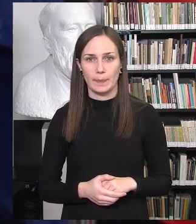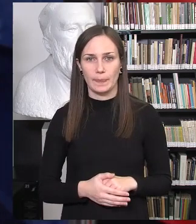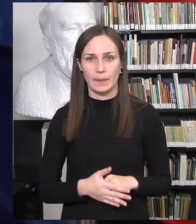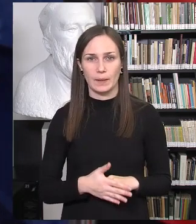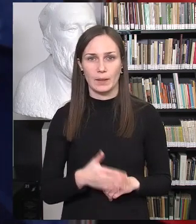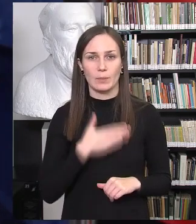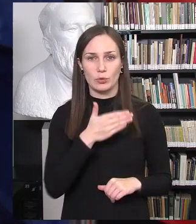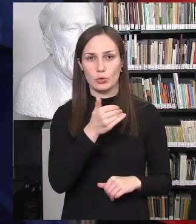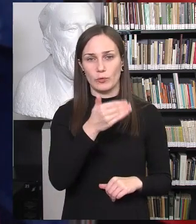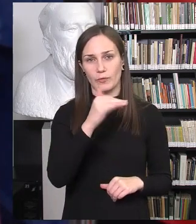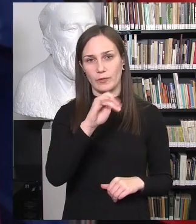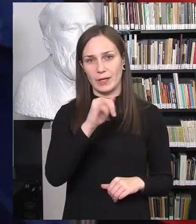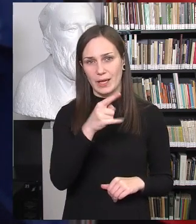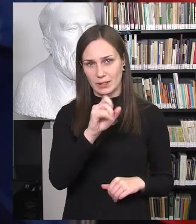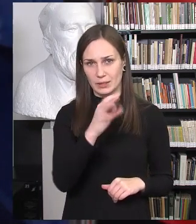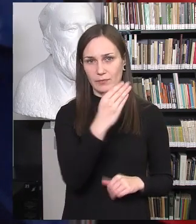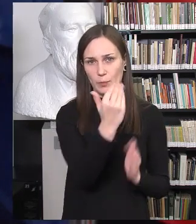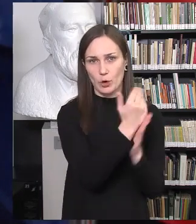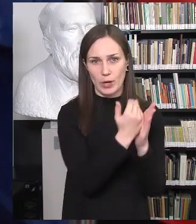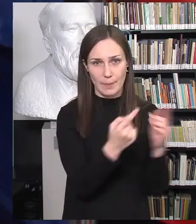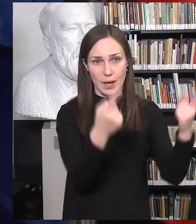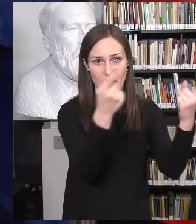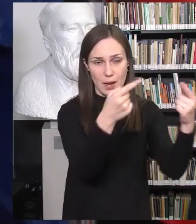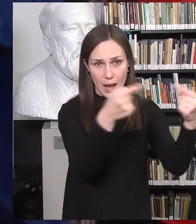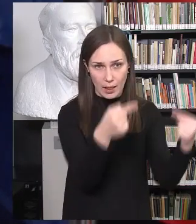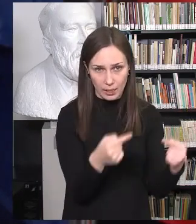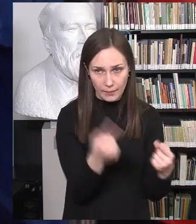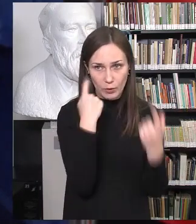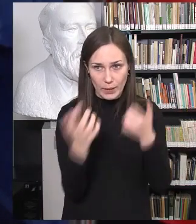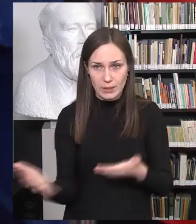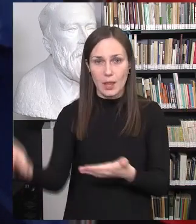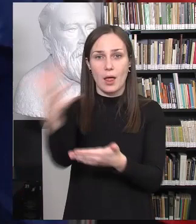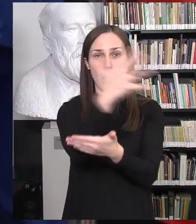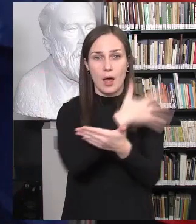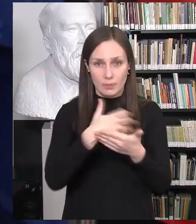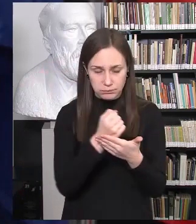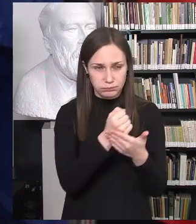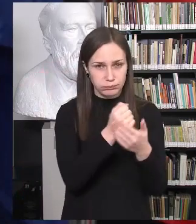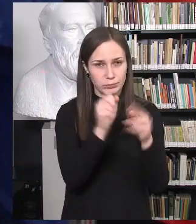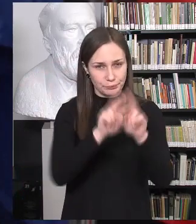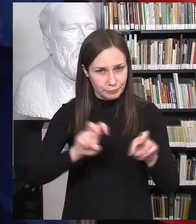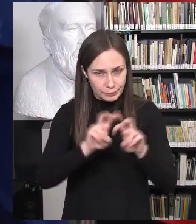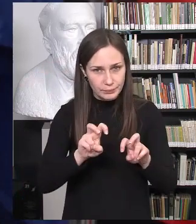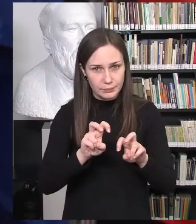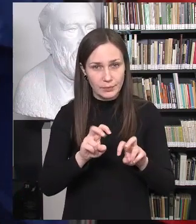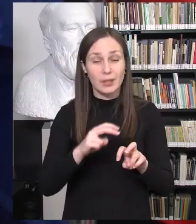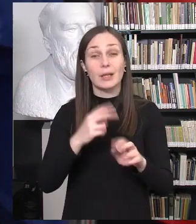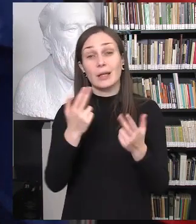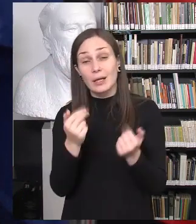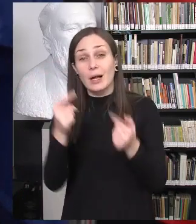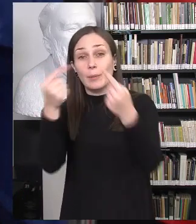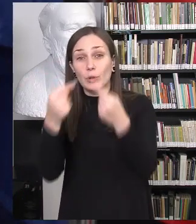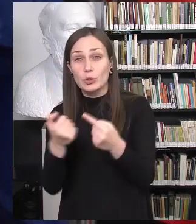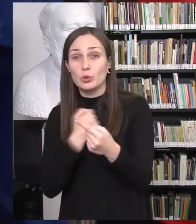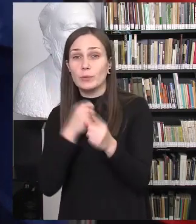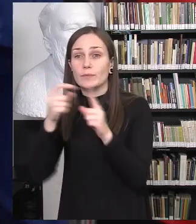Friends programos apklausos, apklausų duomenis iš visų mokyklų. Tiesa, mes apklausoje turime šiek tiek